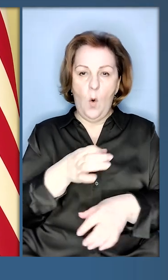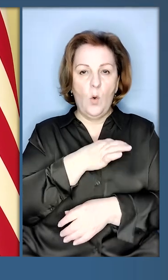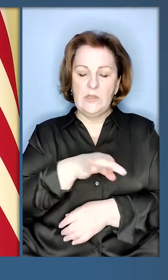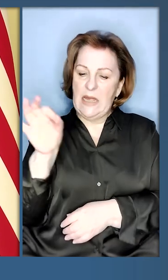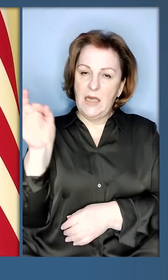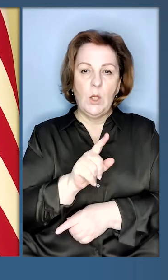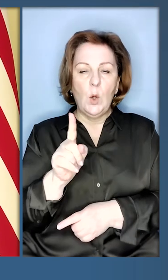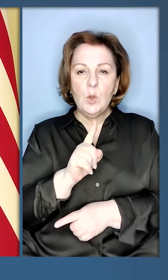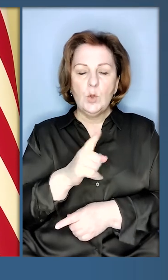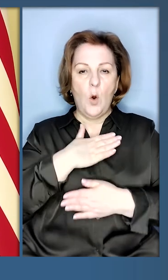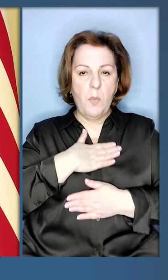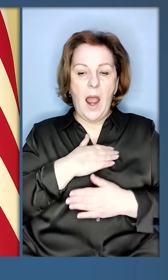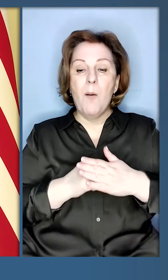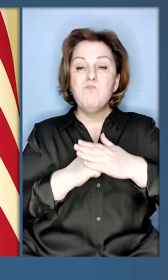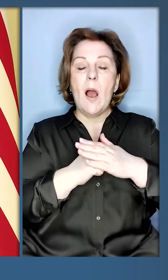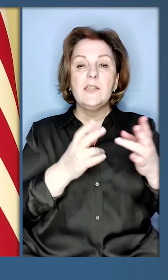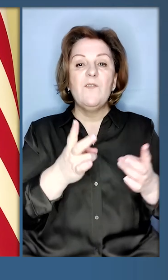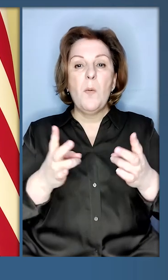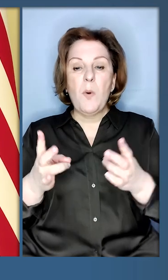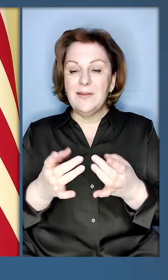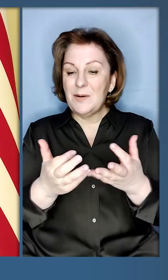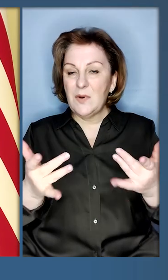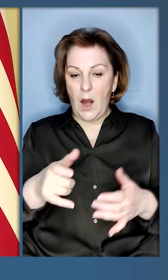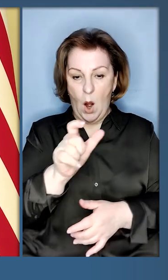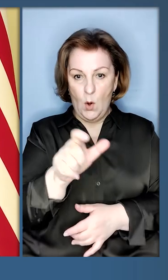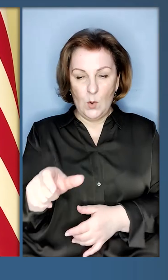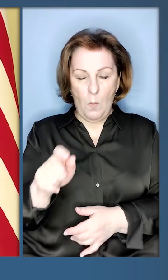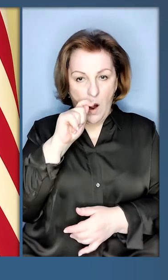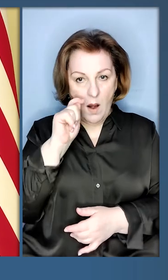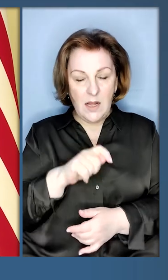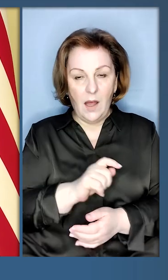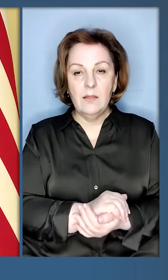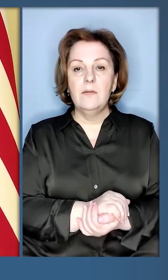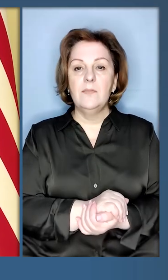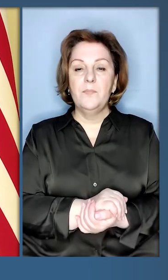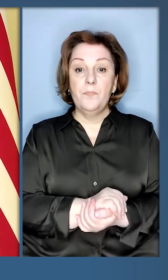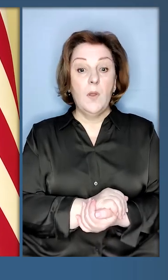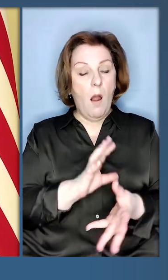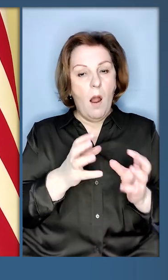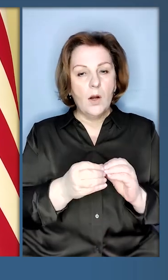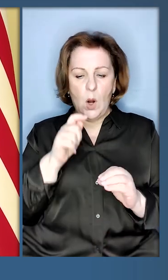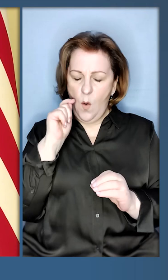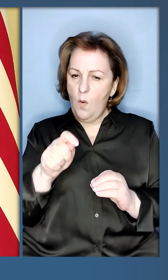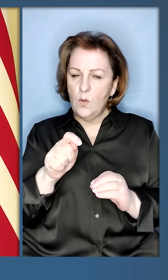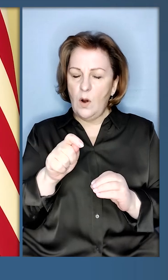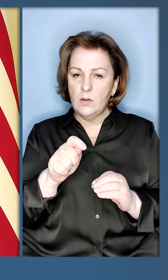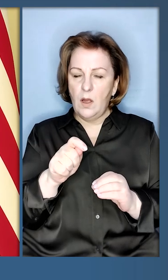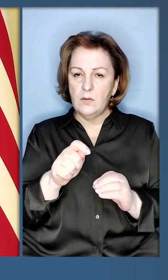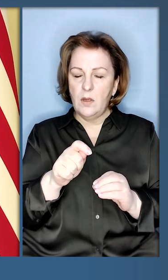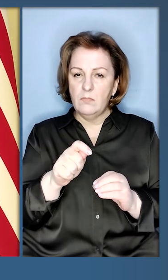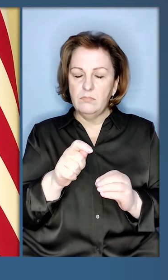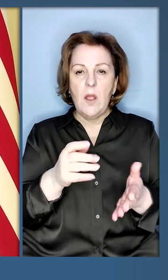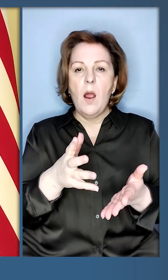того, щоб задовольнити базові потреби громадян. Адже Україна платить надзвичайно